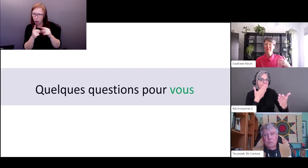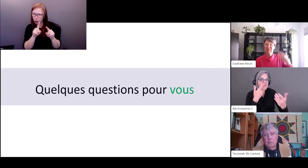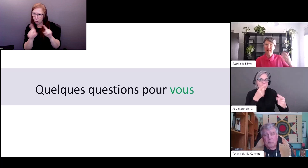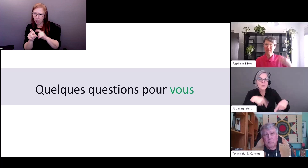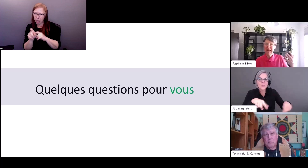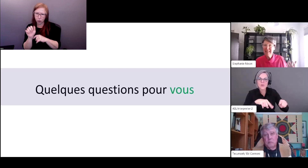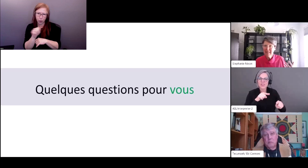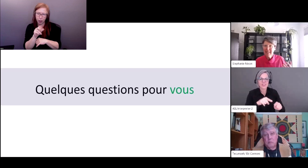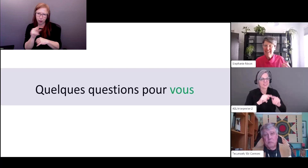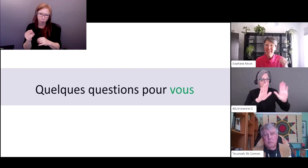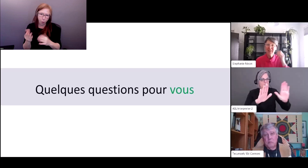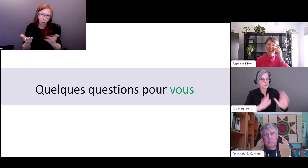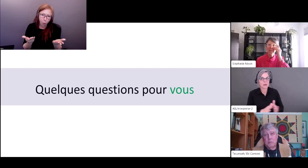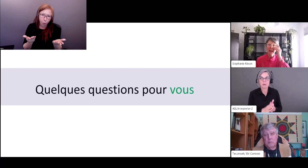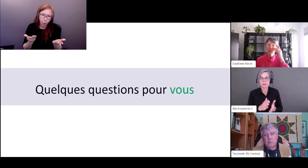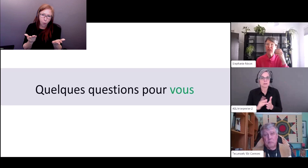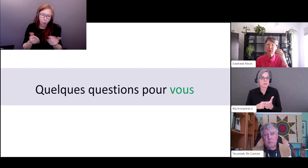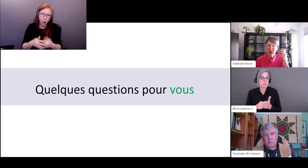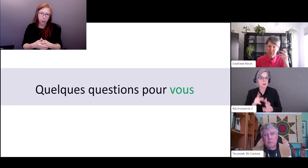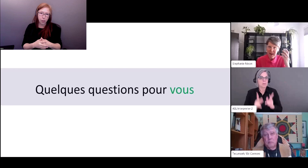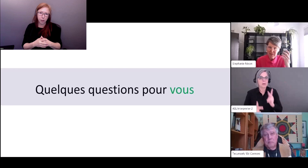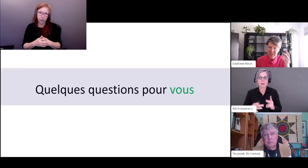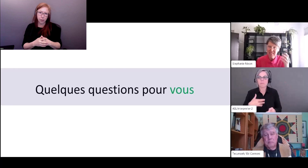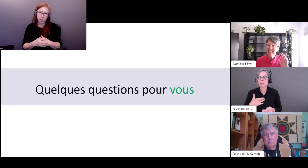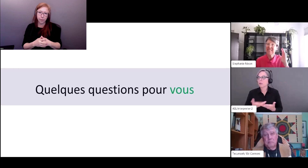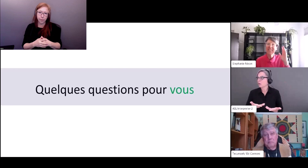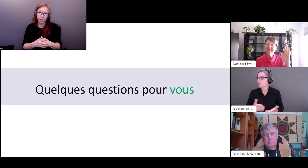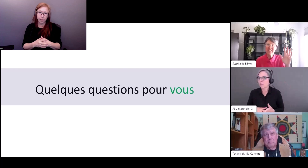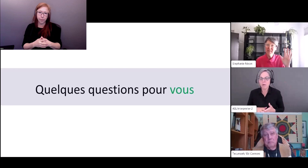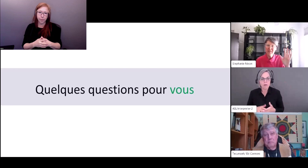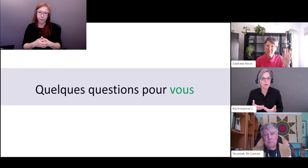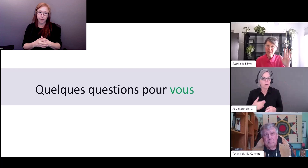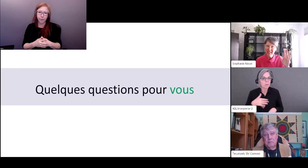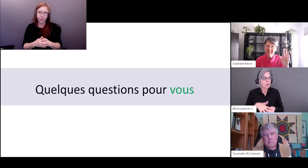est pour vous vous trouvez ici aujourd'hui est excellent